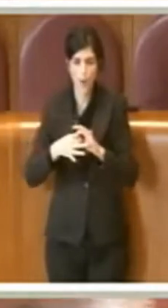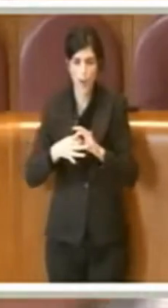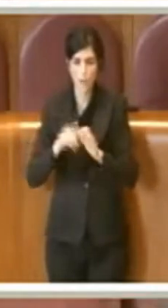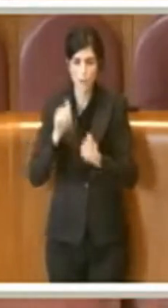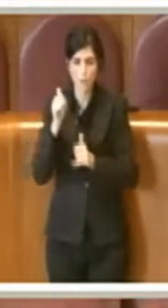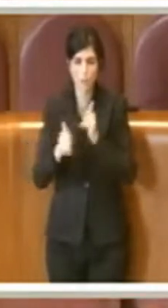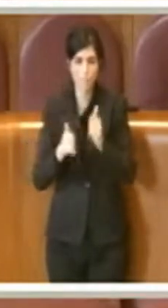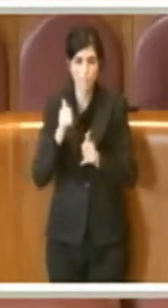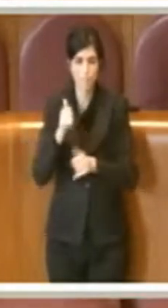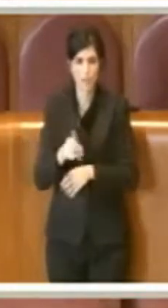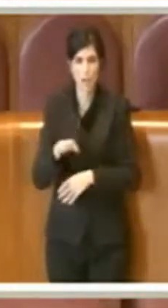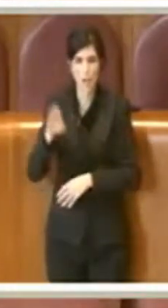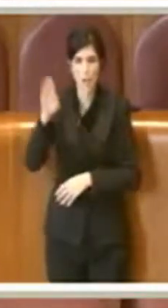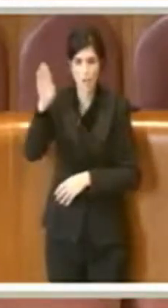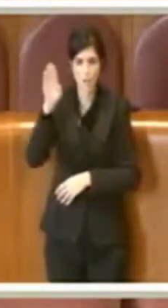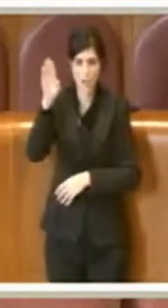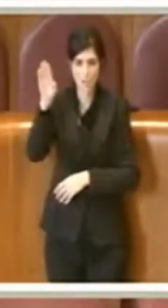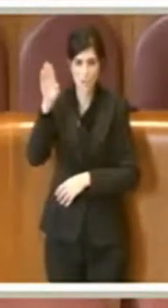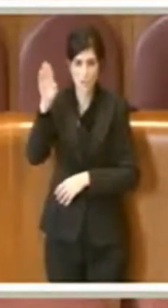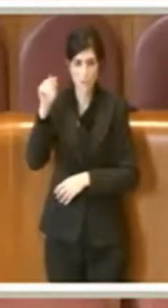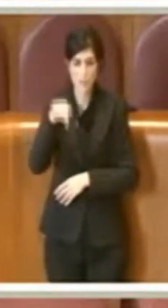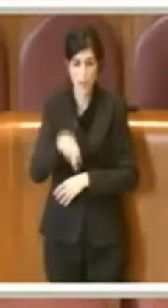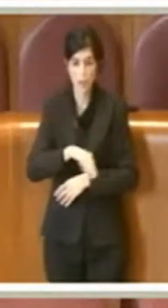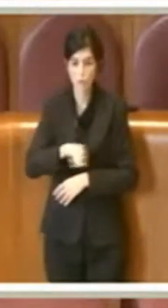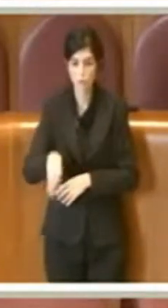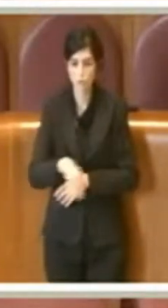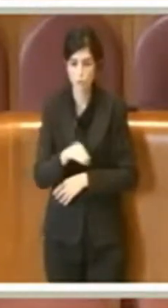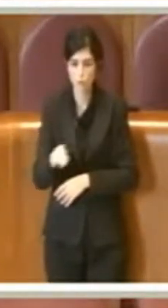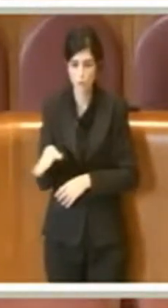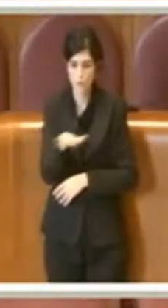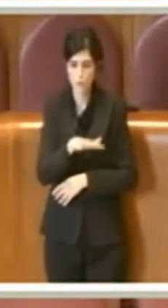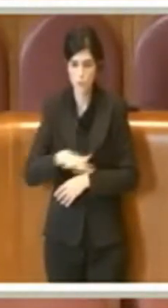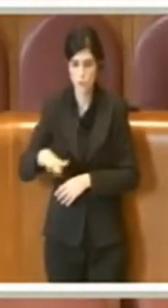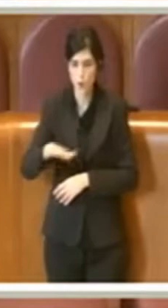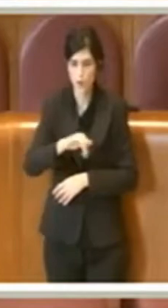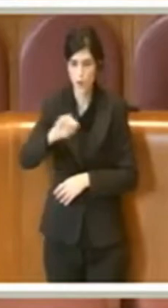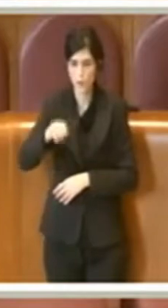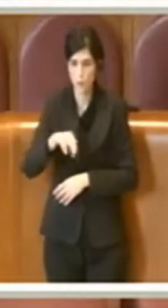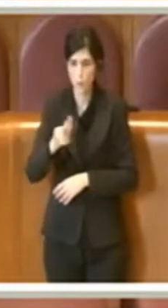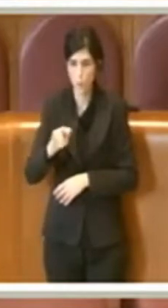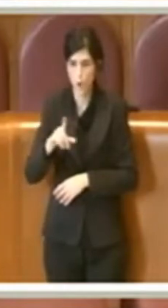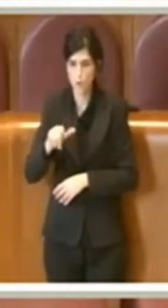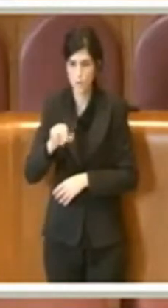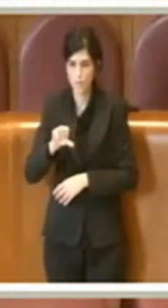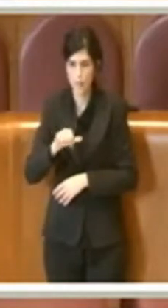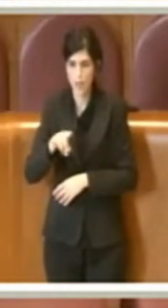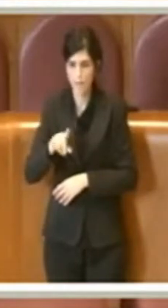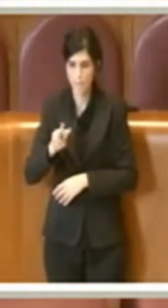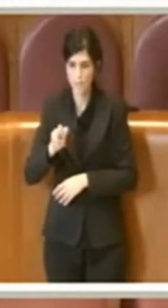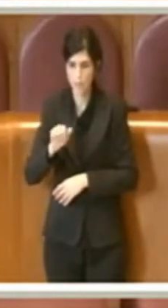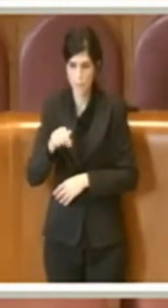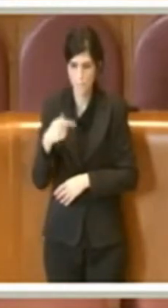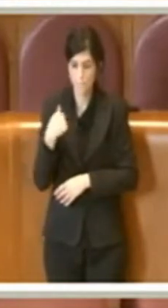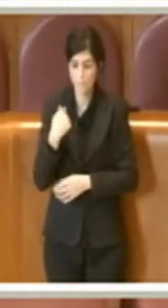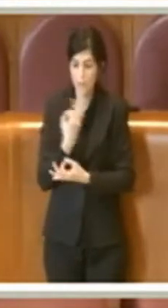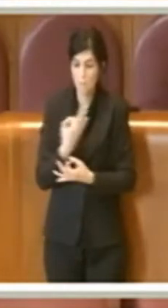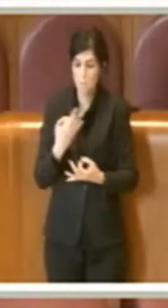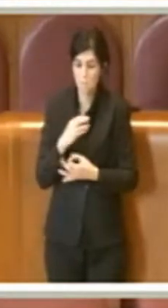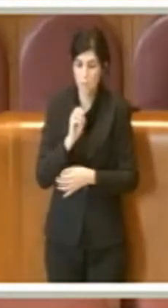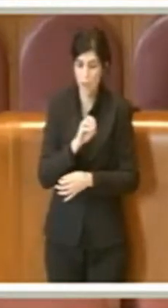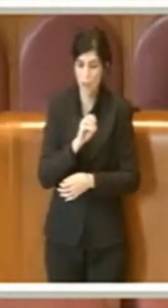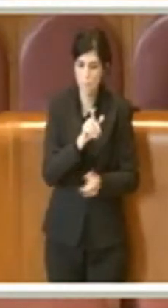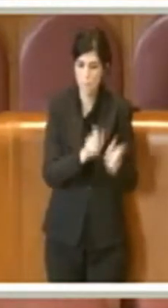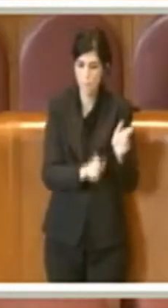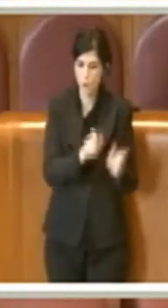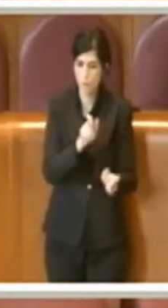Jugoslavia. Ecco, non furono presunti crimini fascisti. Molto bene fanno i nostri professori a non